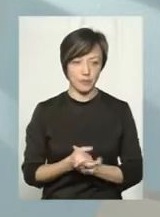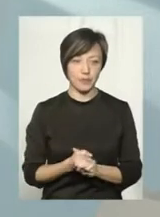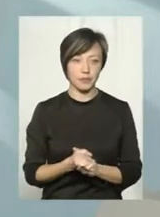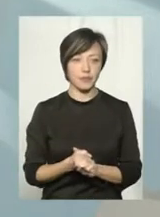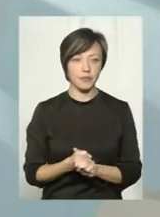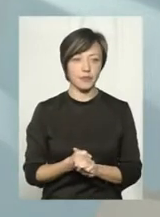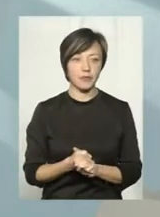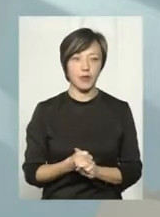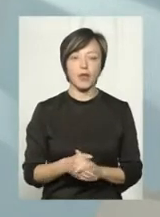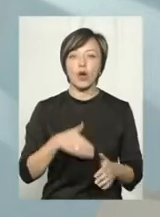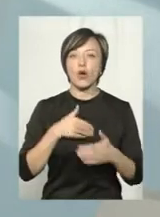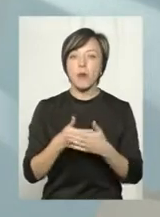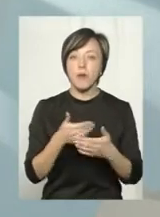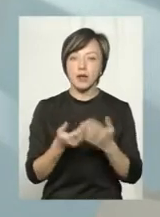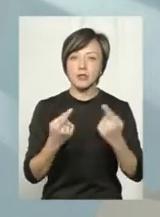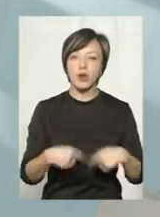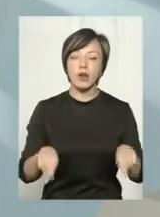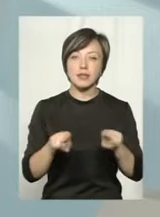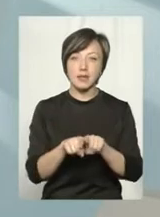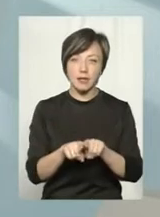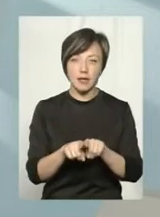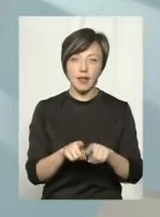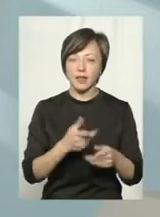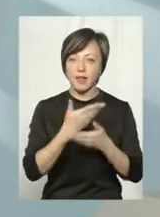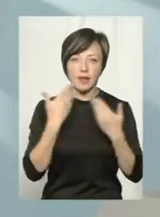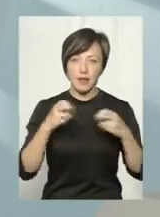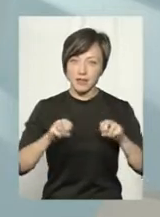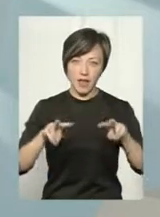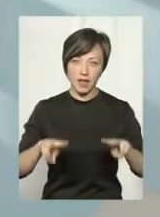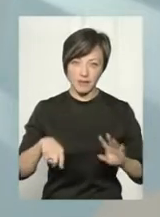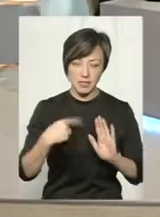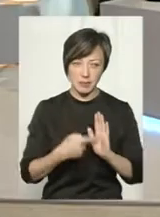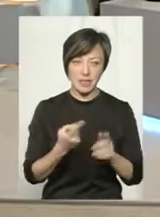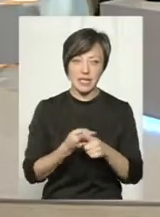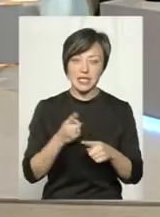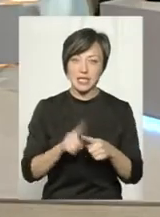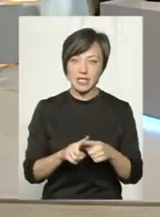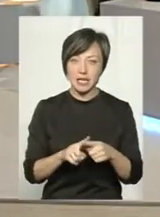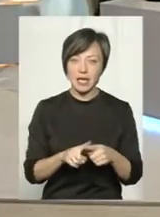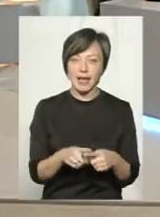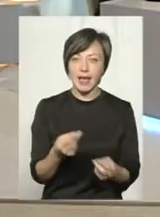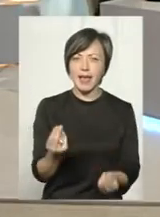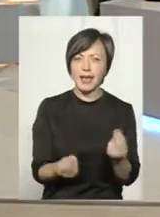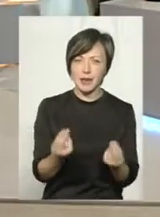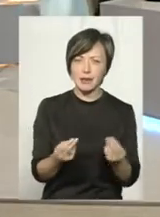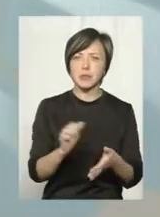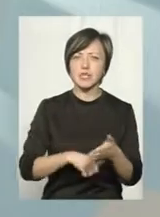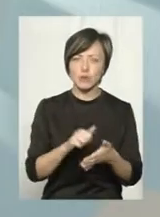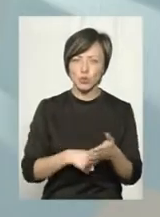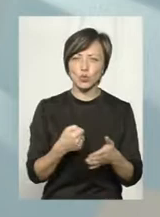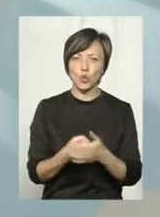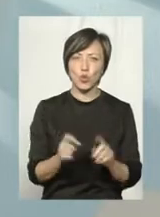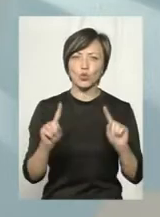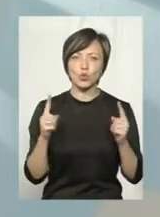Фахівець – громадська організація не є фахівцем. І оці ігри призведуть до